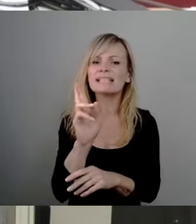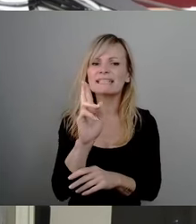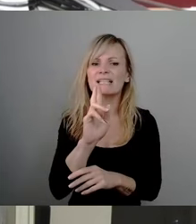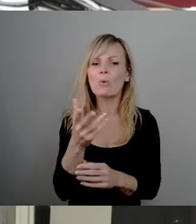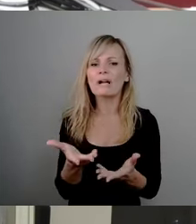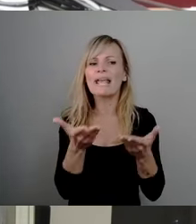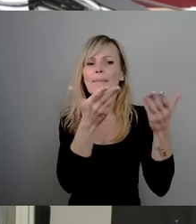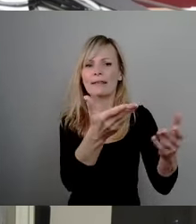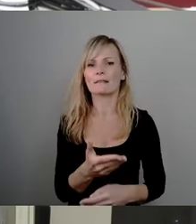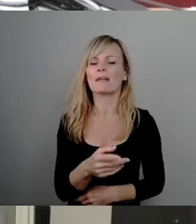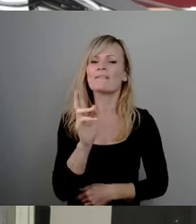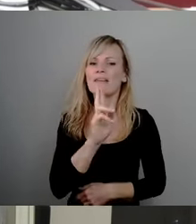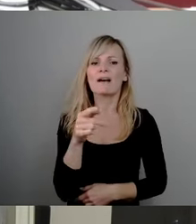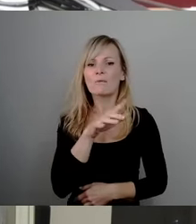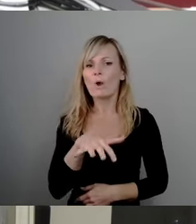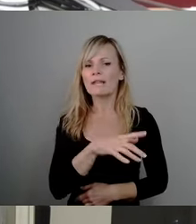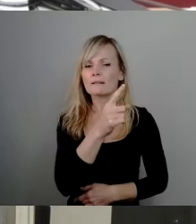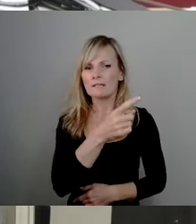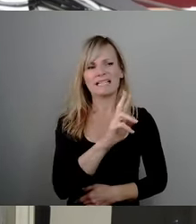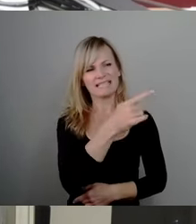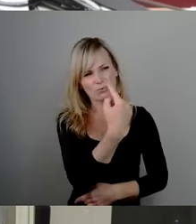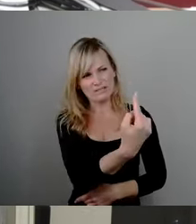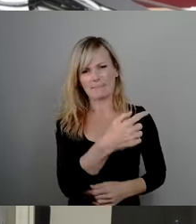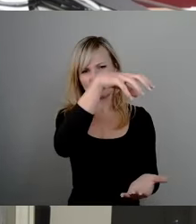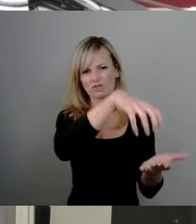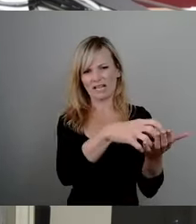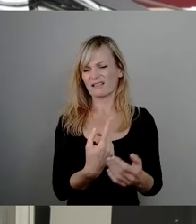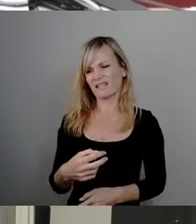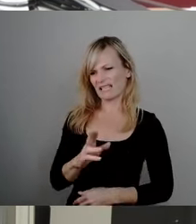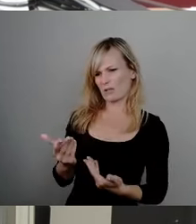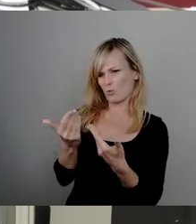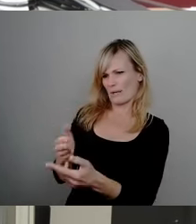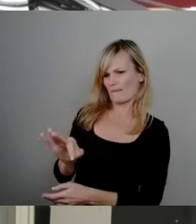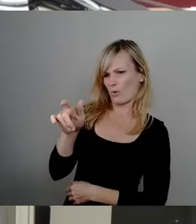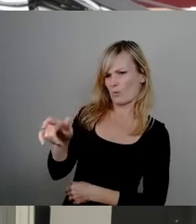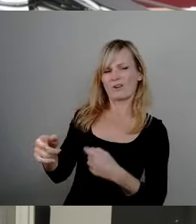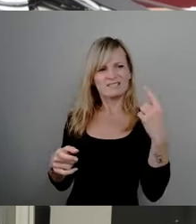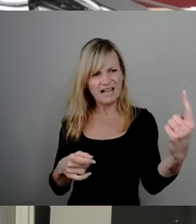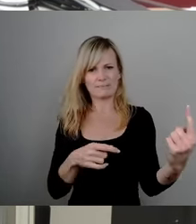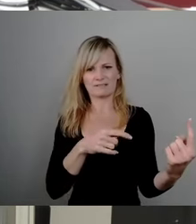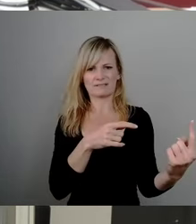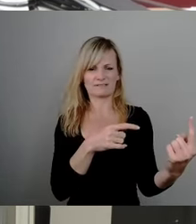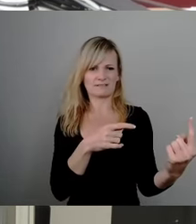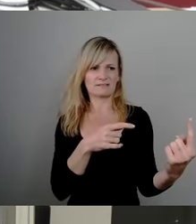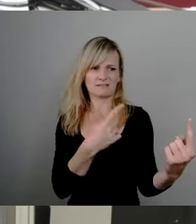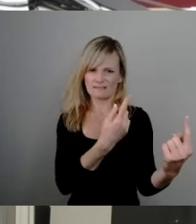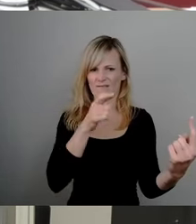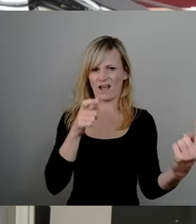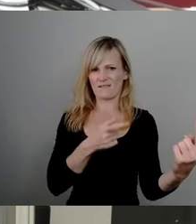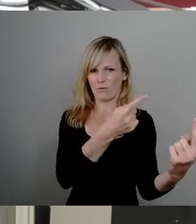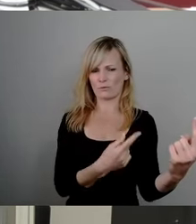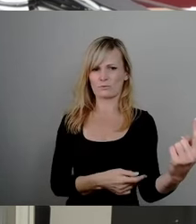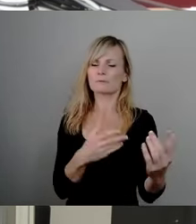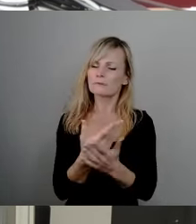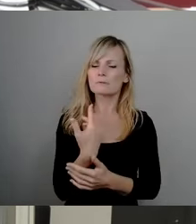die es verursacht hat mit dem Land und nicht der Bürger. Und lass uns etwas optimistisch sein, dass die Stadt mit